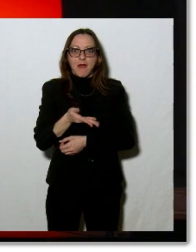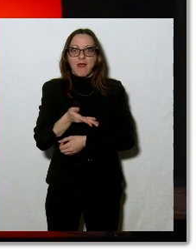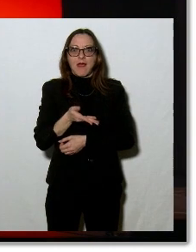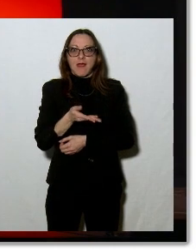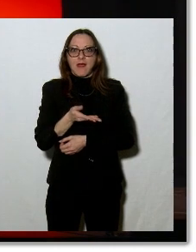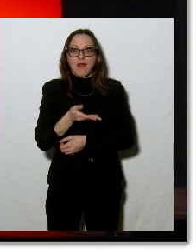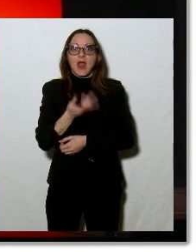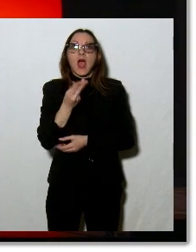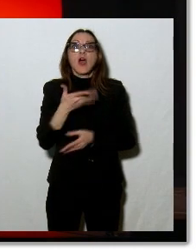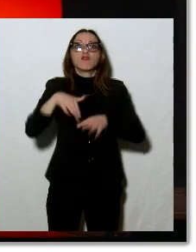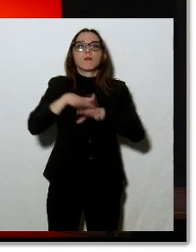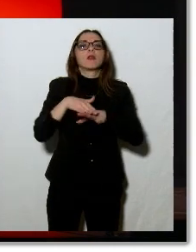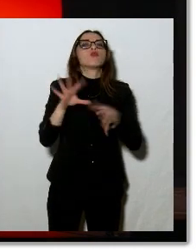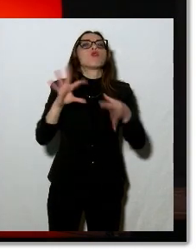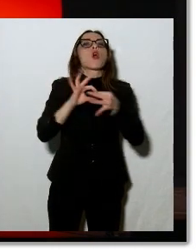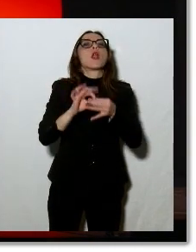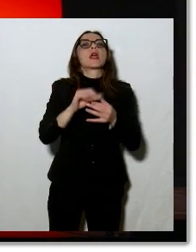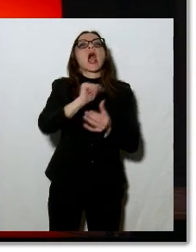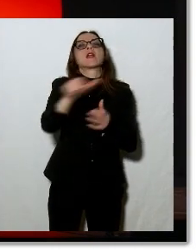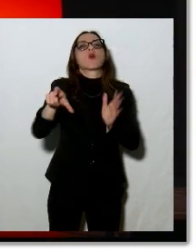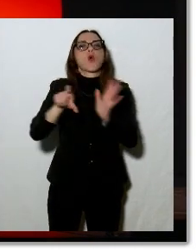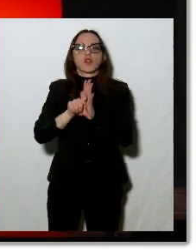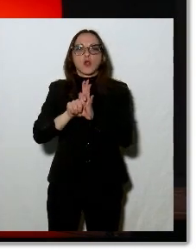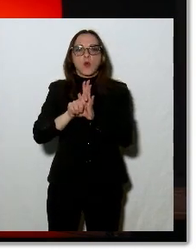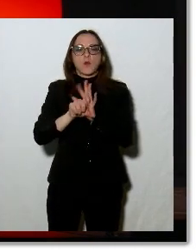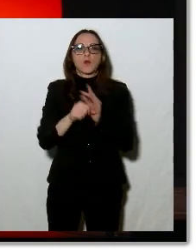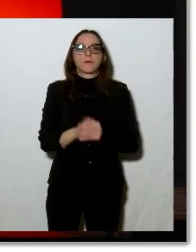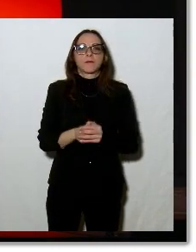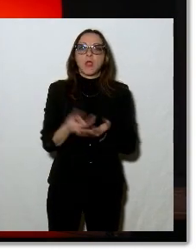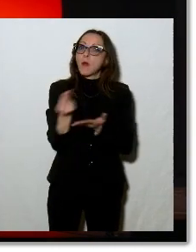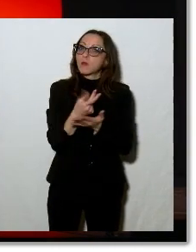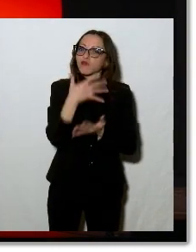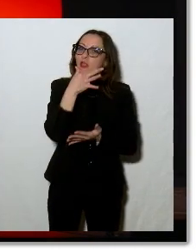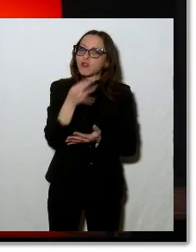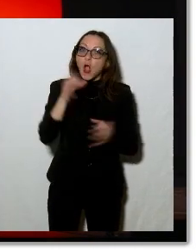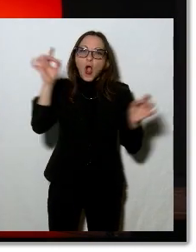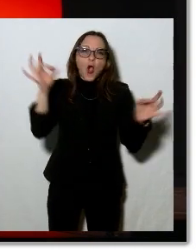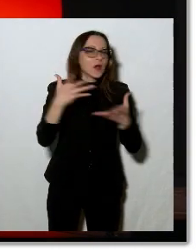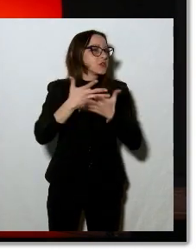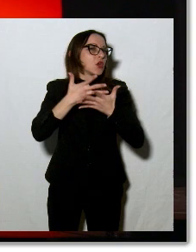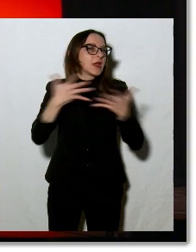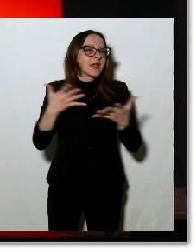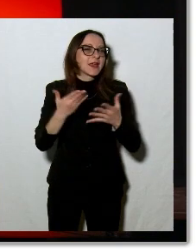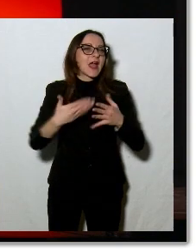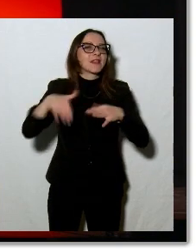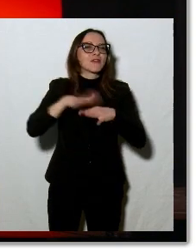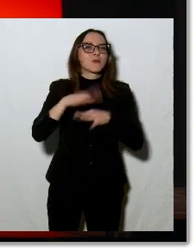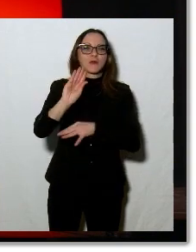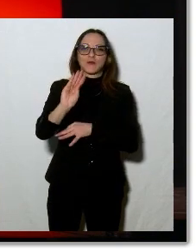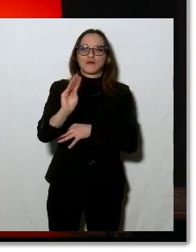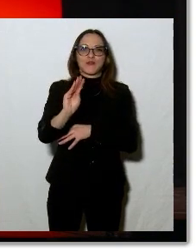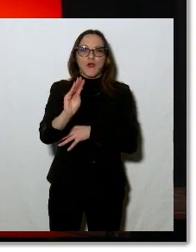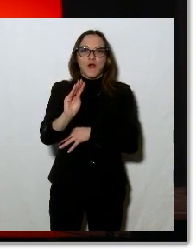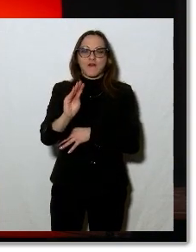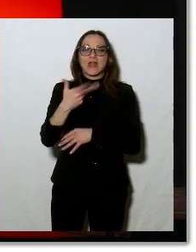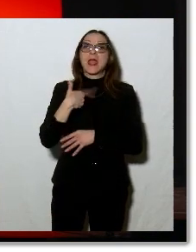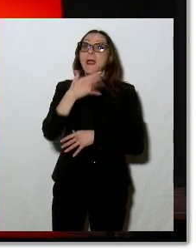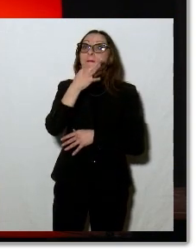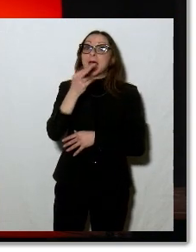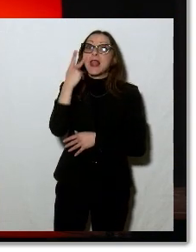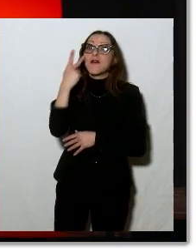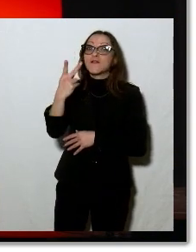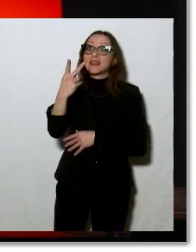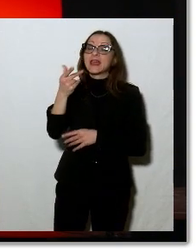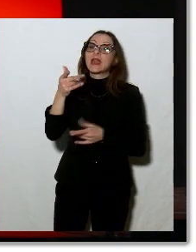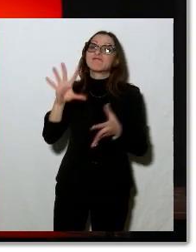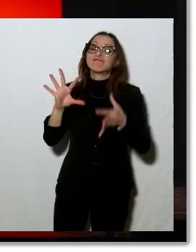che abbiamo in ogni singolo comune. Bellissimo progetto, una grande opportunità anche per i giovani ed è bello vedere un